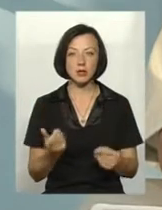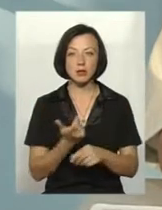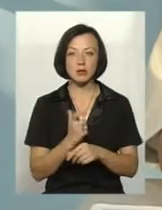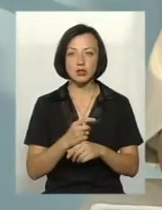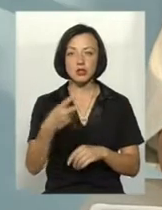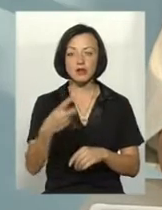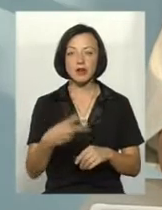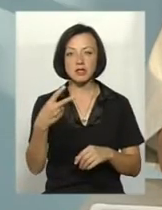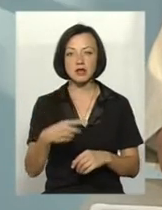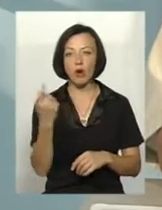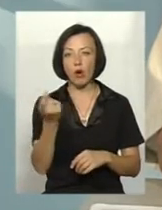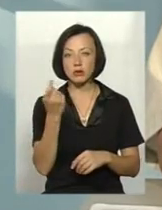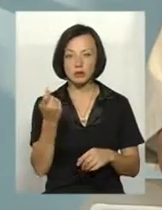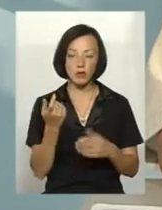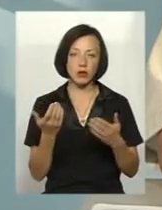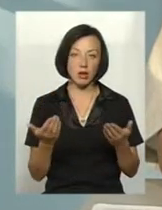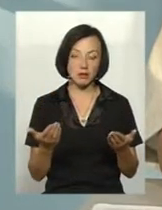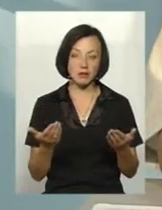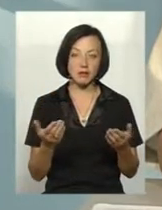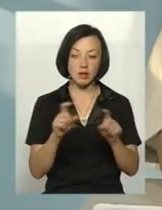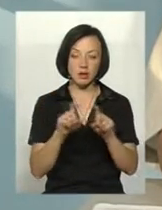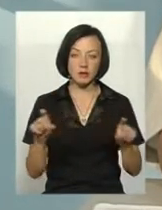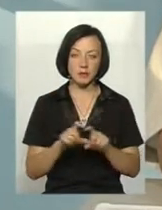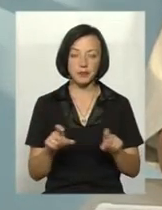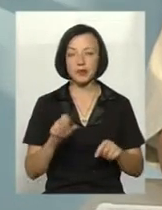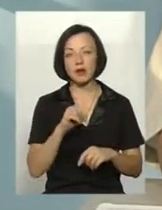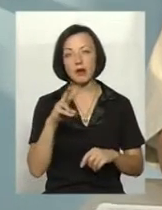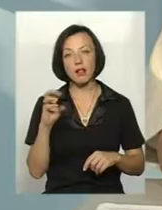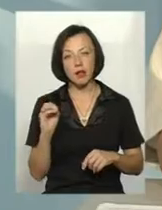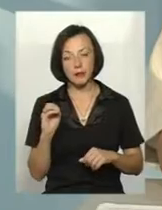20 господарств. це не велика кількість, але